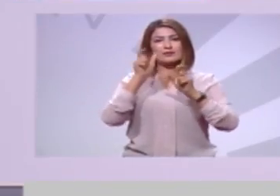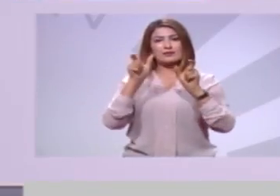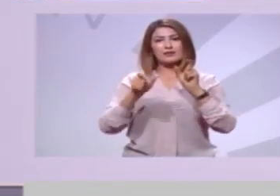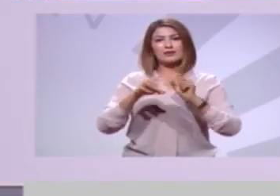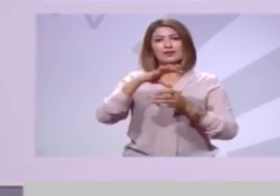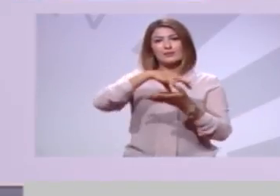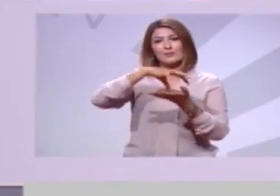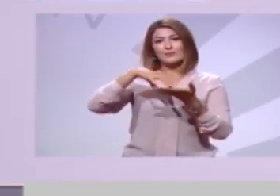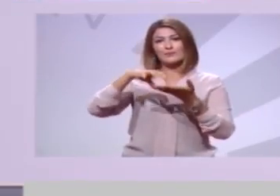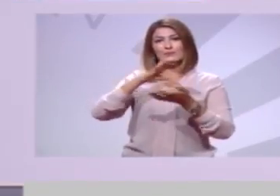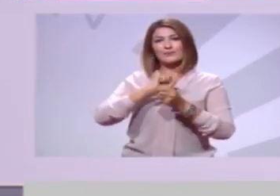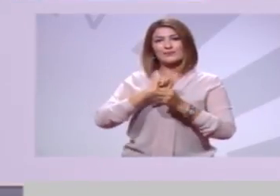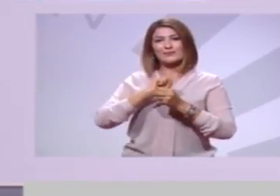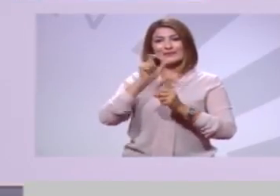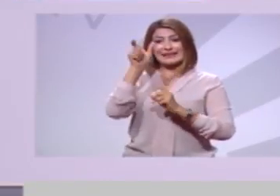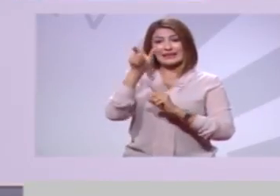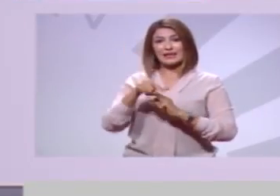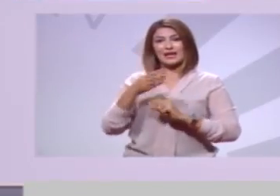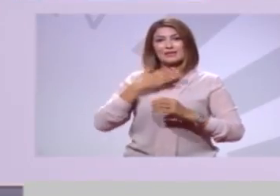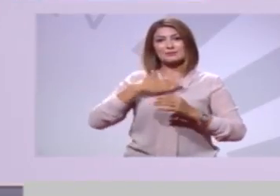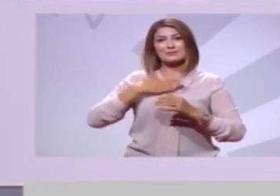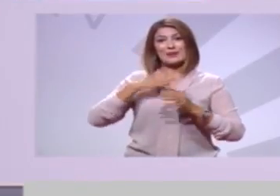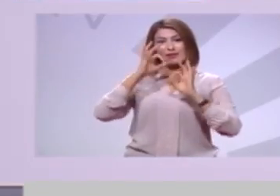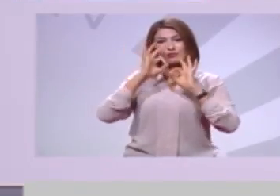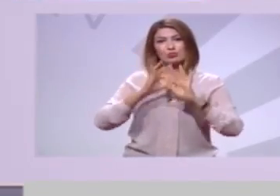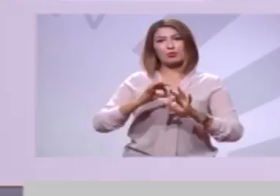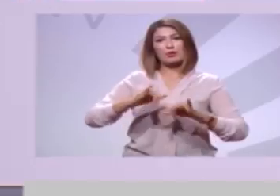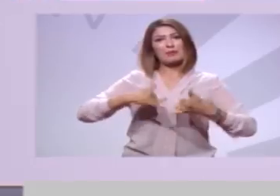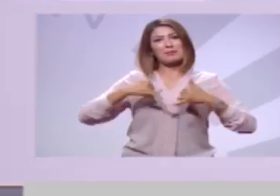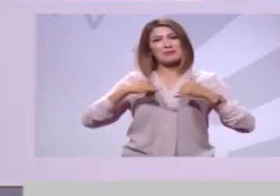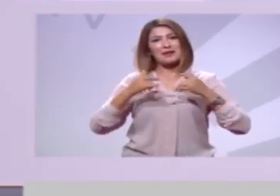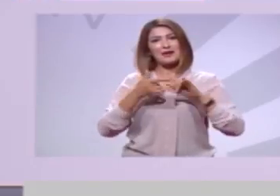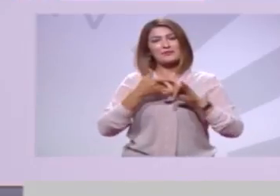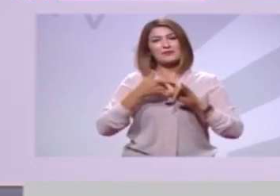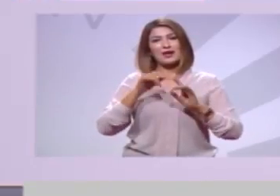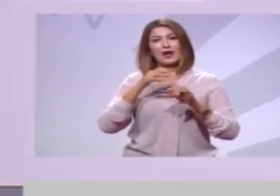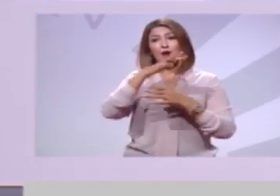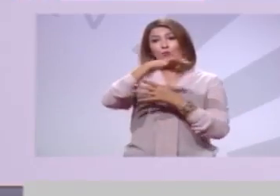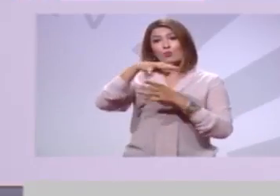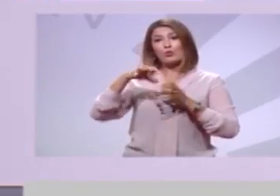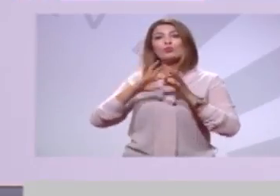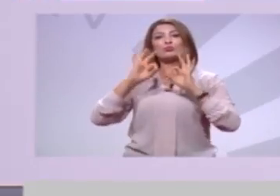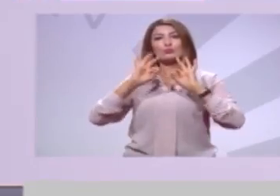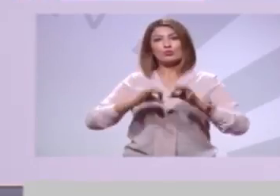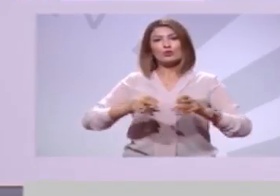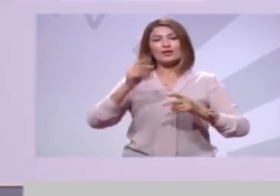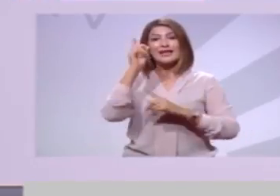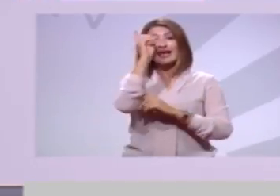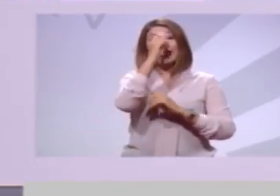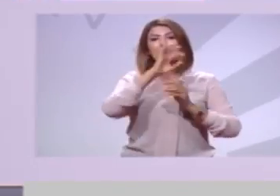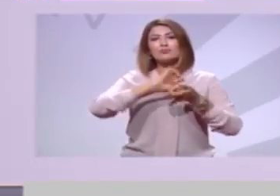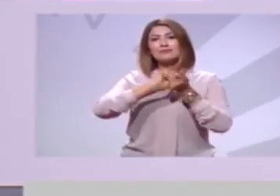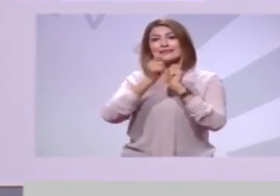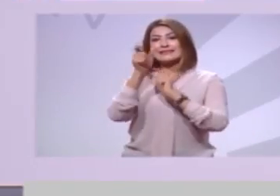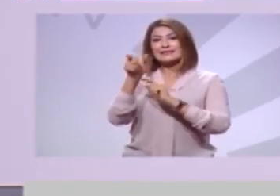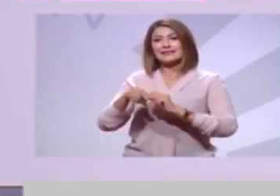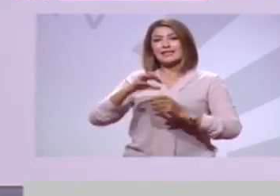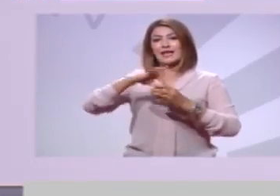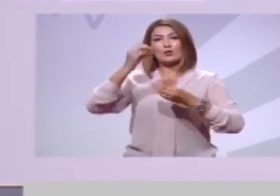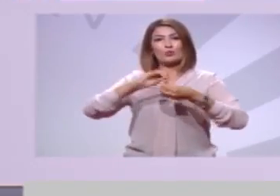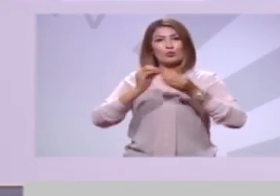احنا ساعاتنا كينشوفوكم لباس كنروا الفرحة ببيوتكم كنسهلوكم عاشتكم كنفضو لكم مشاكلكم